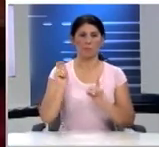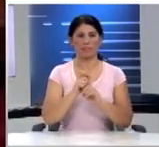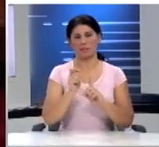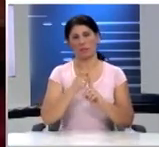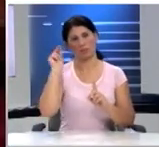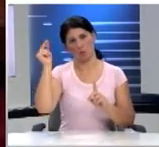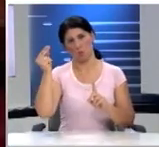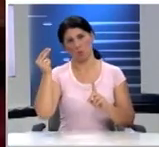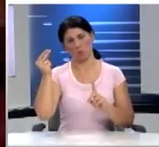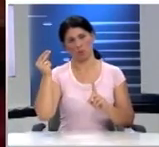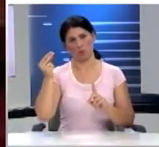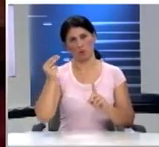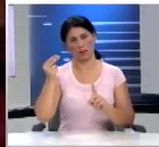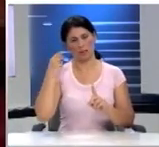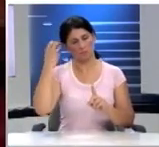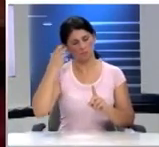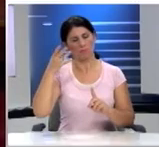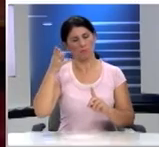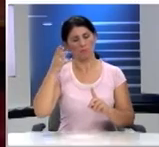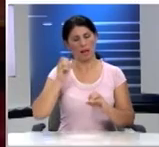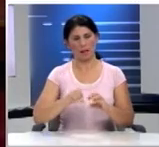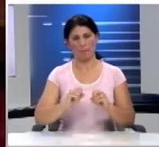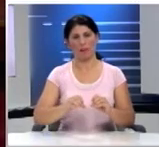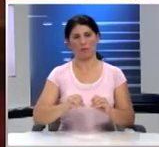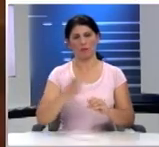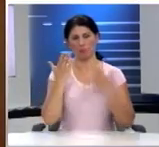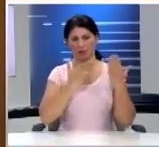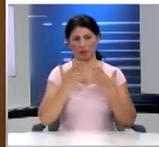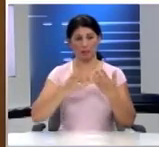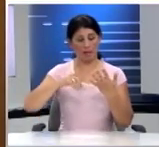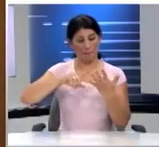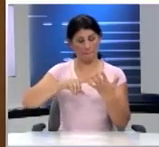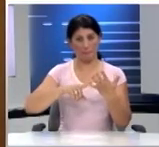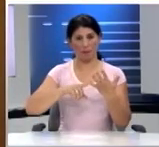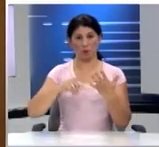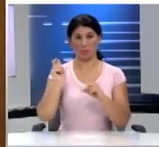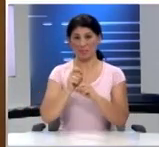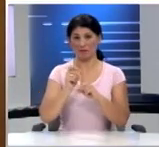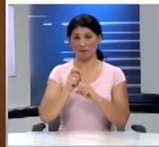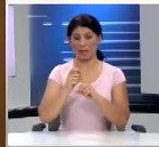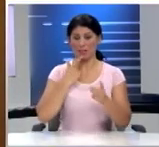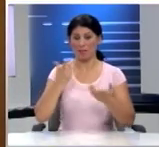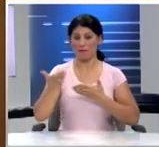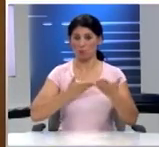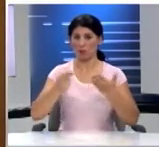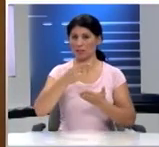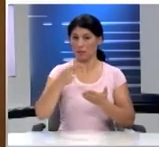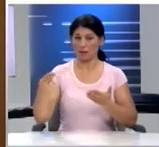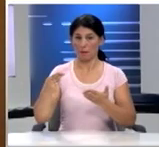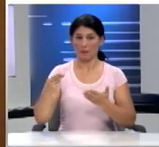και παιδείας στους μαθητές. Η πρότασή μας στο πέμπτο ζήτημα, ψηφιακή διαβούλευση σε ζητήματα εκπαίδευσης,